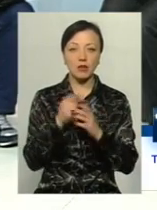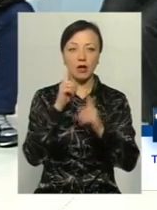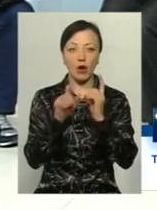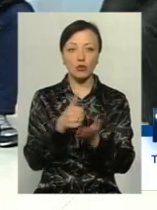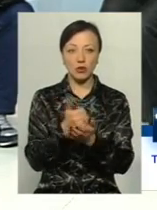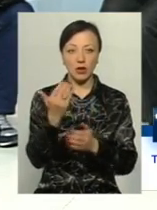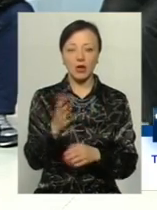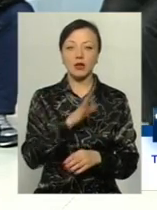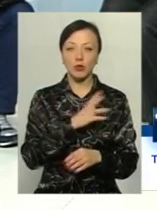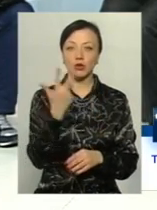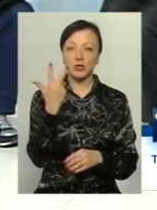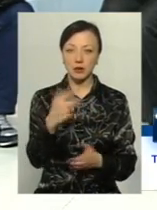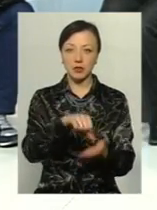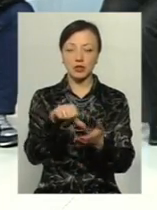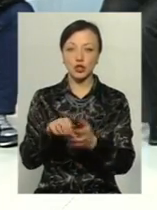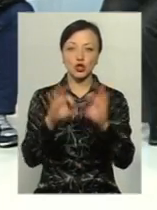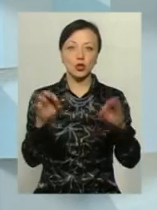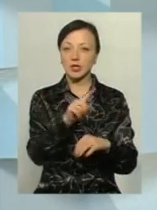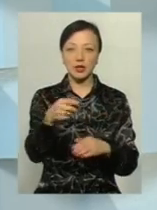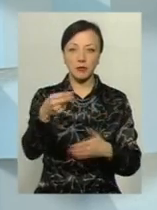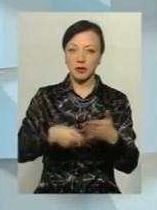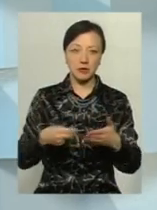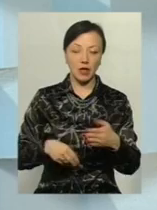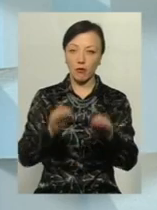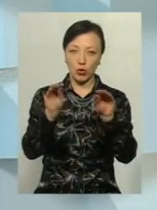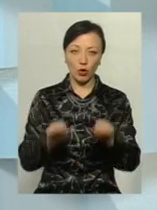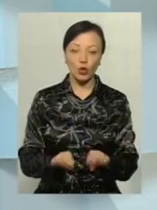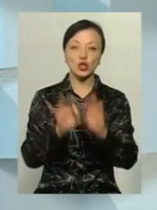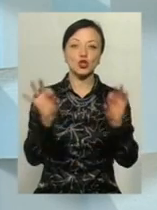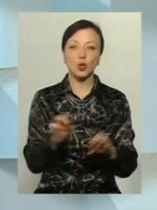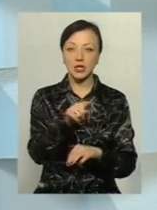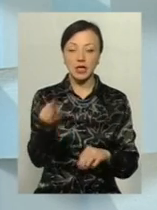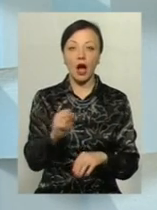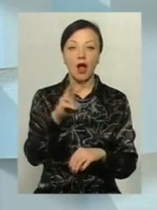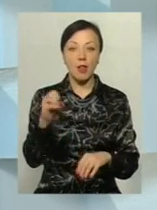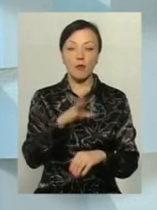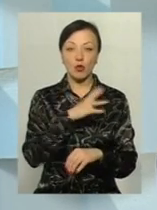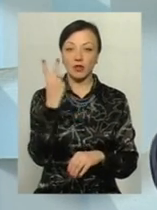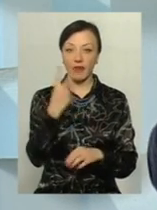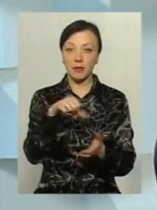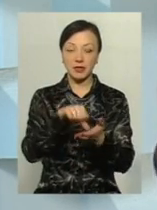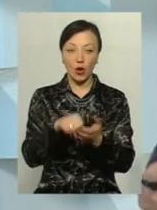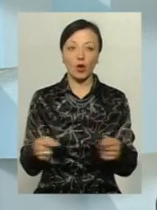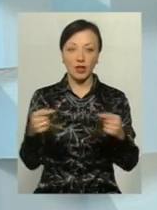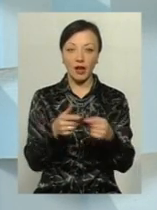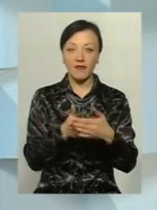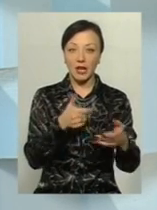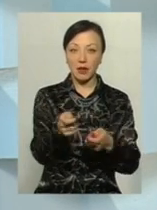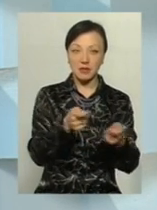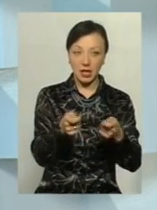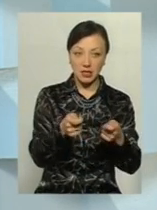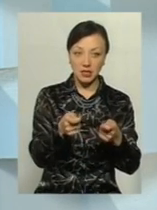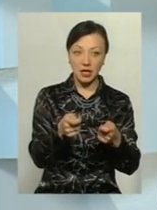човлювали виску? три представника, вони, жоден з них не підписав протоколу. Жоден з них. Але було два представника конкретні від адміністрації,